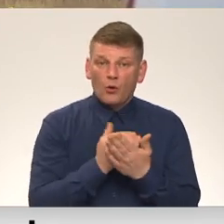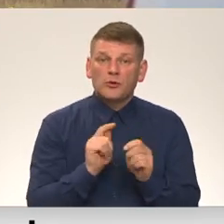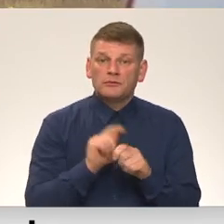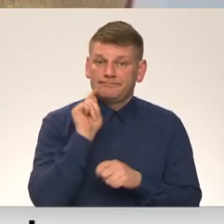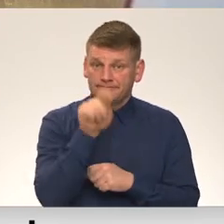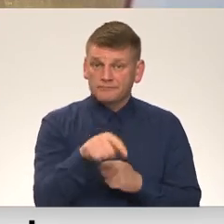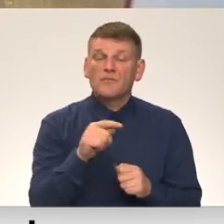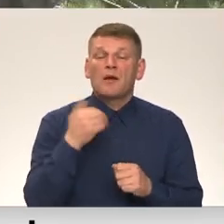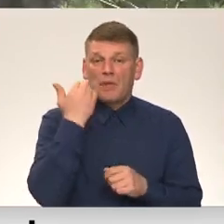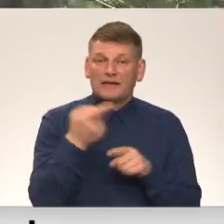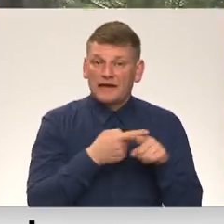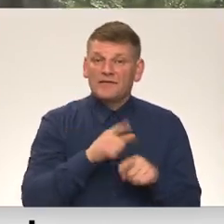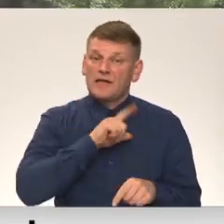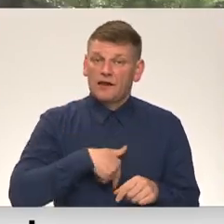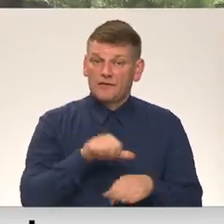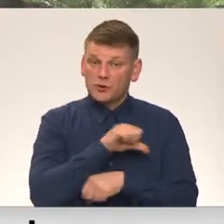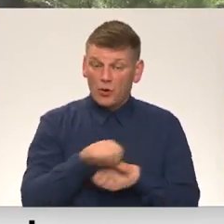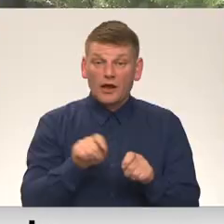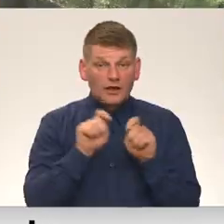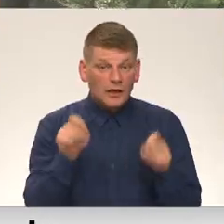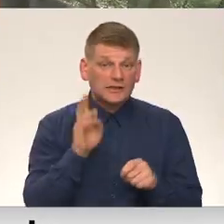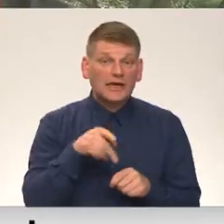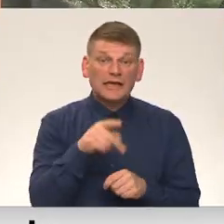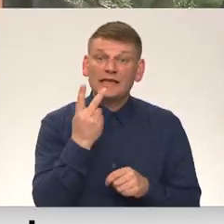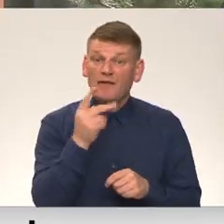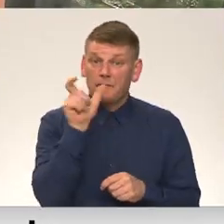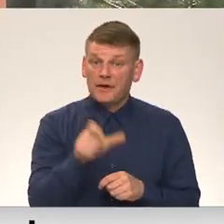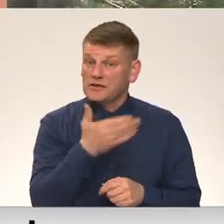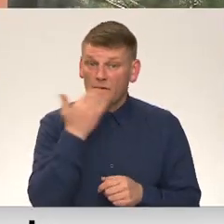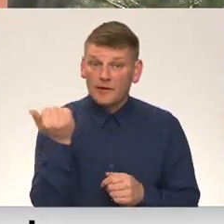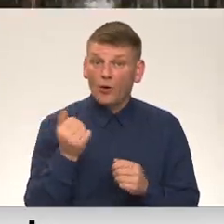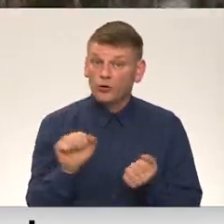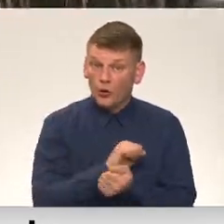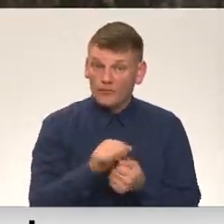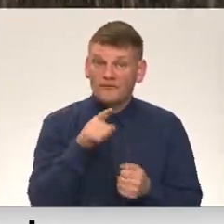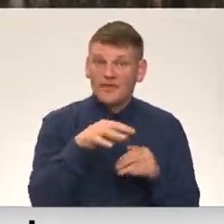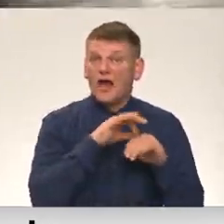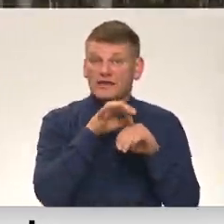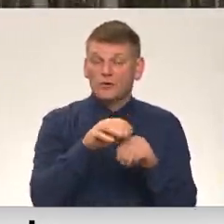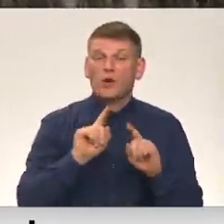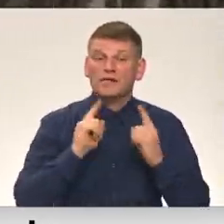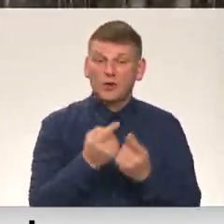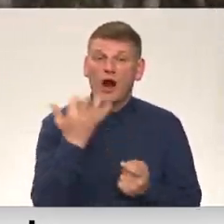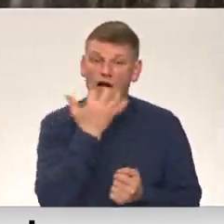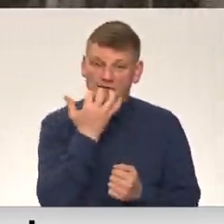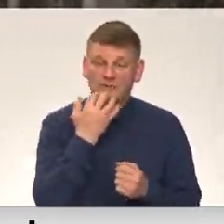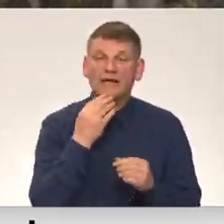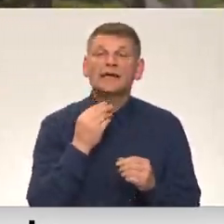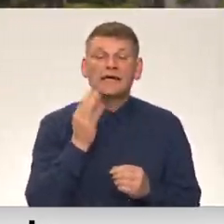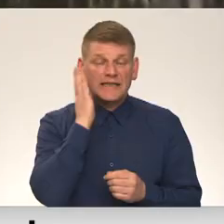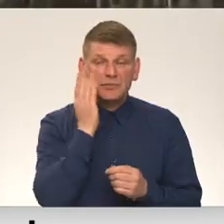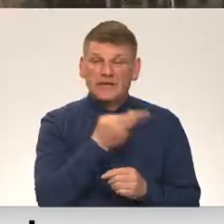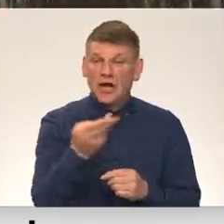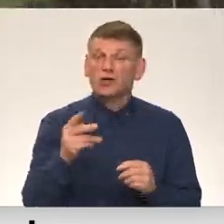Baltkrievijas Latvijas robežu. Atklājies, ka divām personām nav dokumentu. Viņa aizvesti uz aizsturēto ārzemnieku izmitināšanas